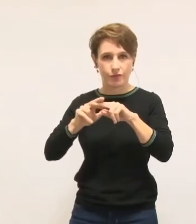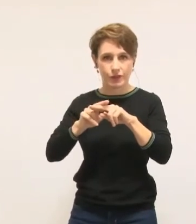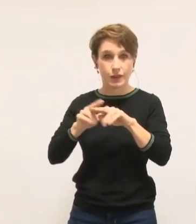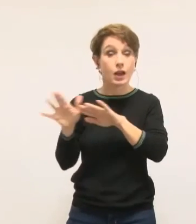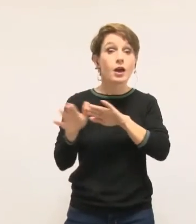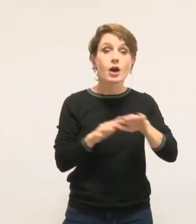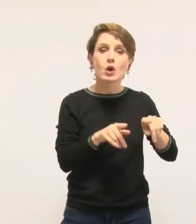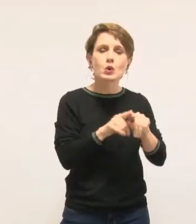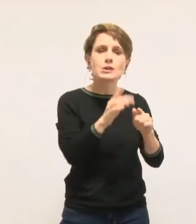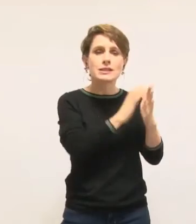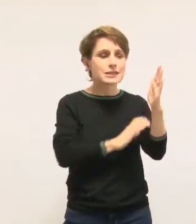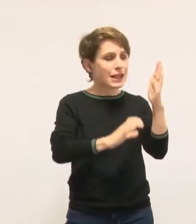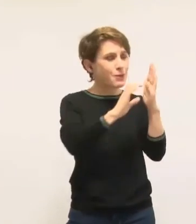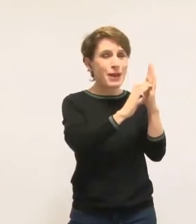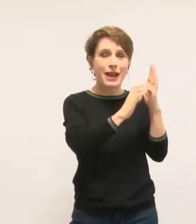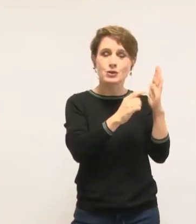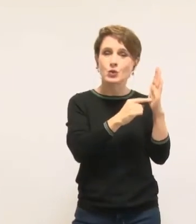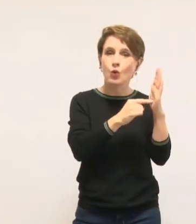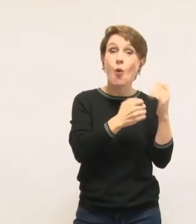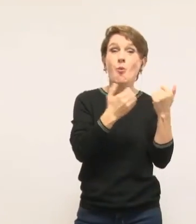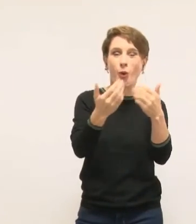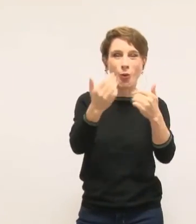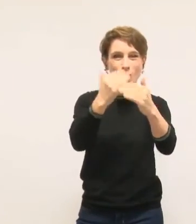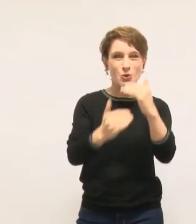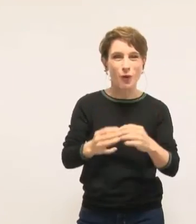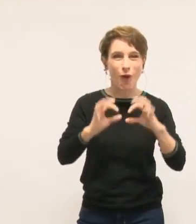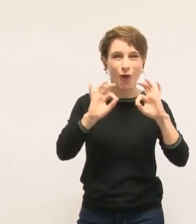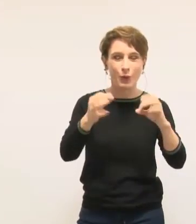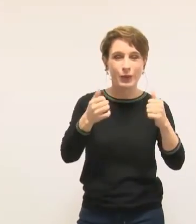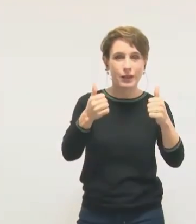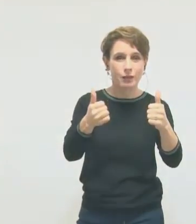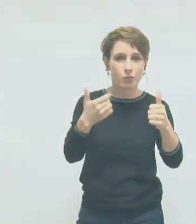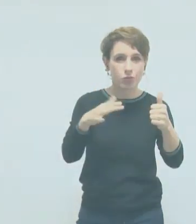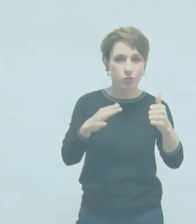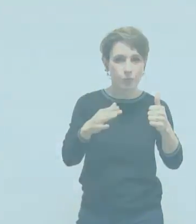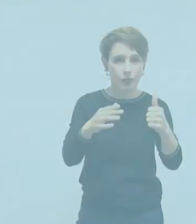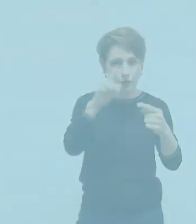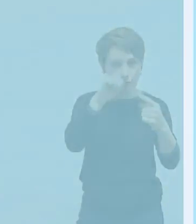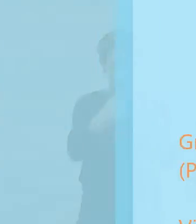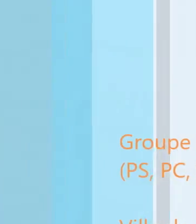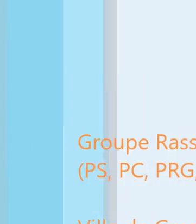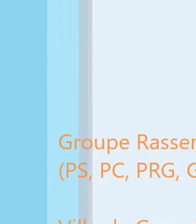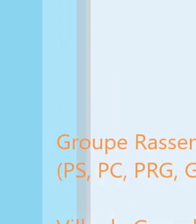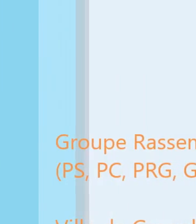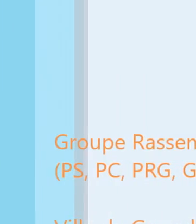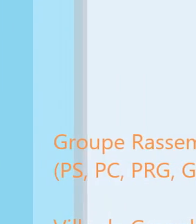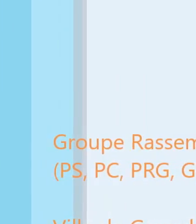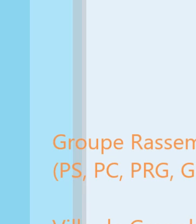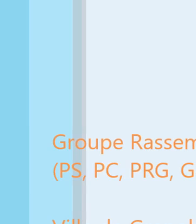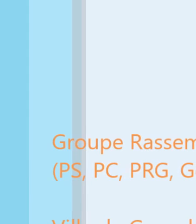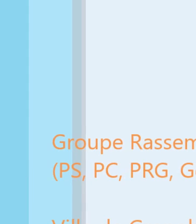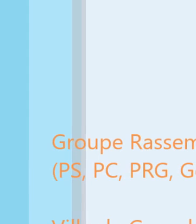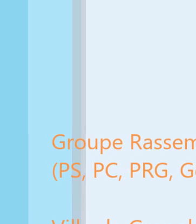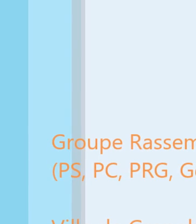budgétaire sur ce plan, ce qui nous semble un petit peu regrettable. Merci.